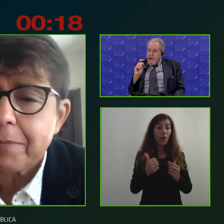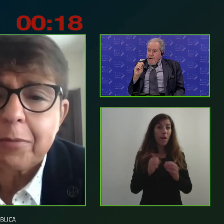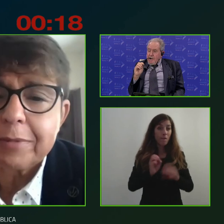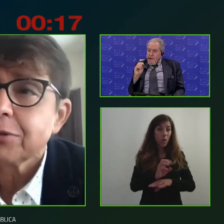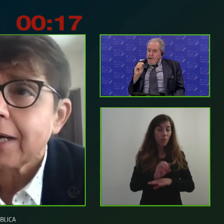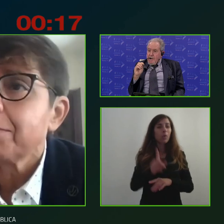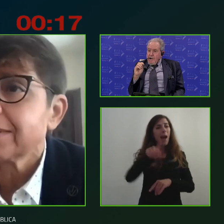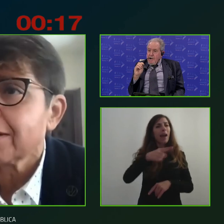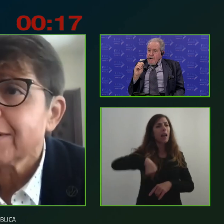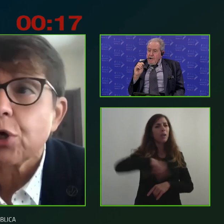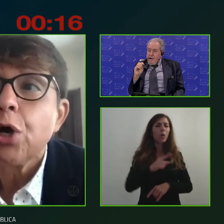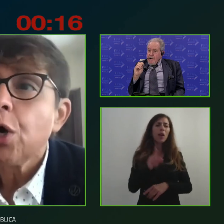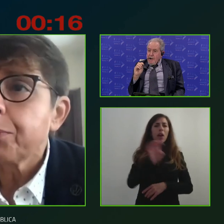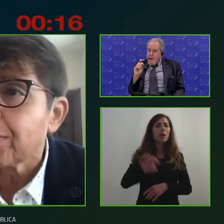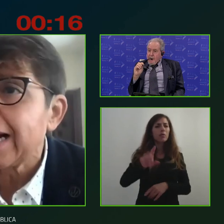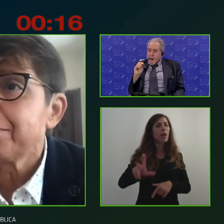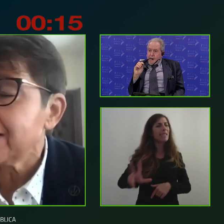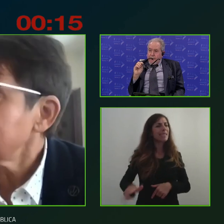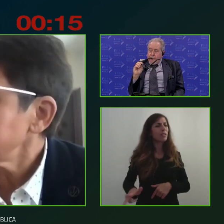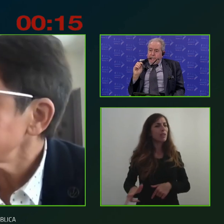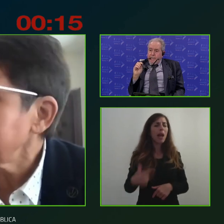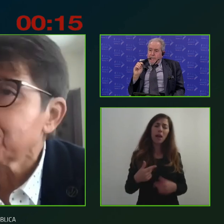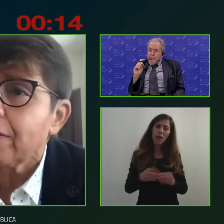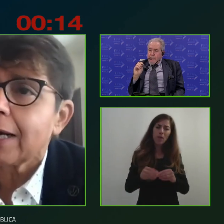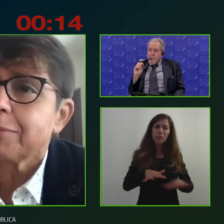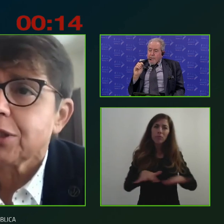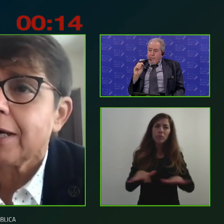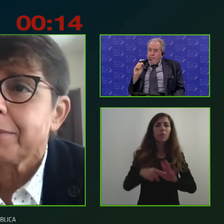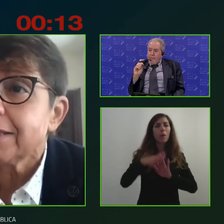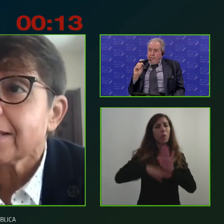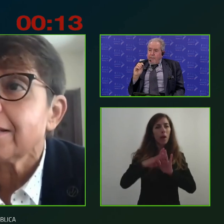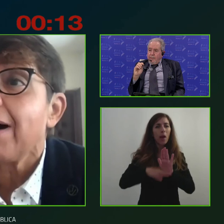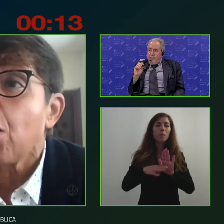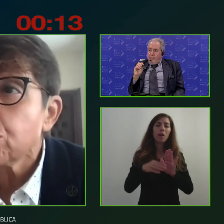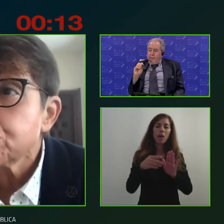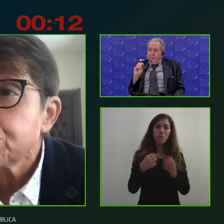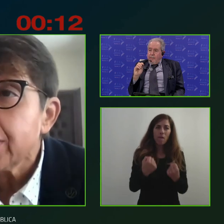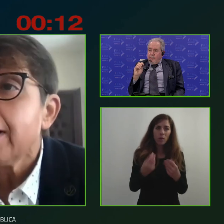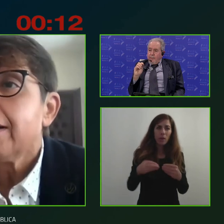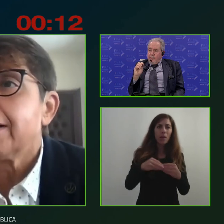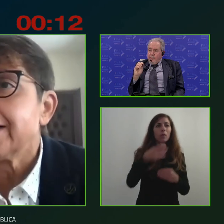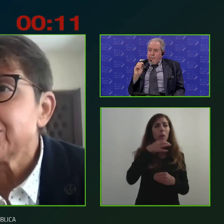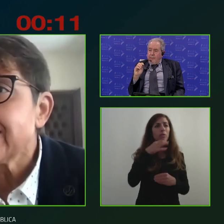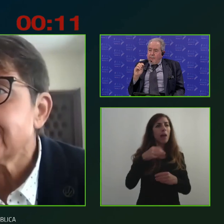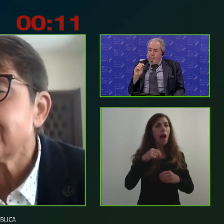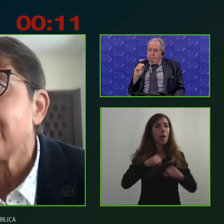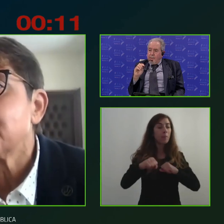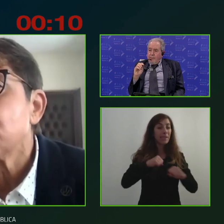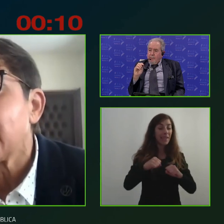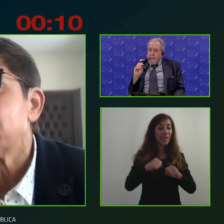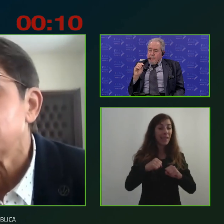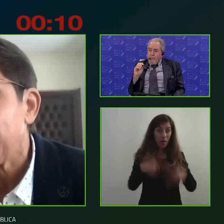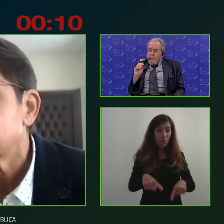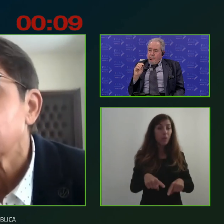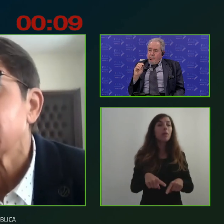siciliane abbiamo messo in campo attraverso programmi di rafforzamento della capacità amministrativa oggi necessita